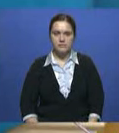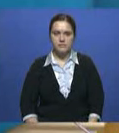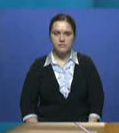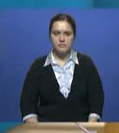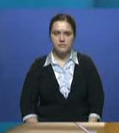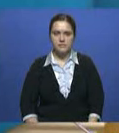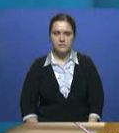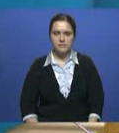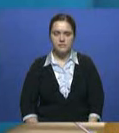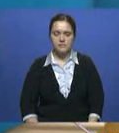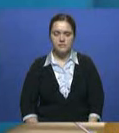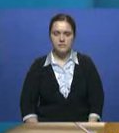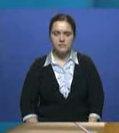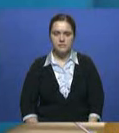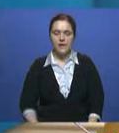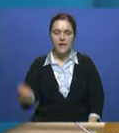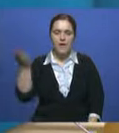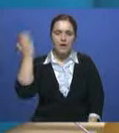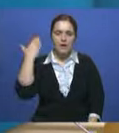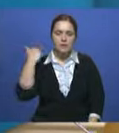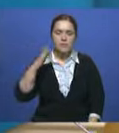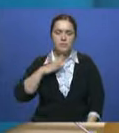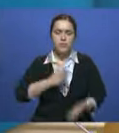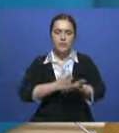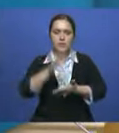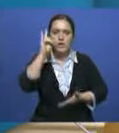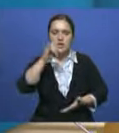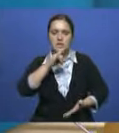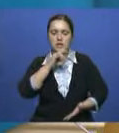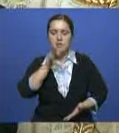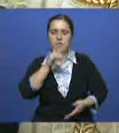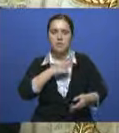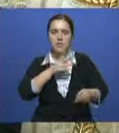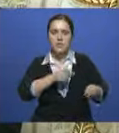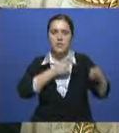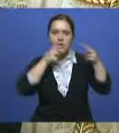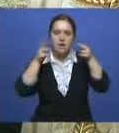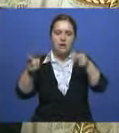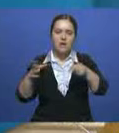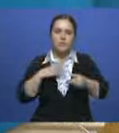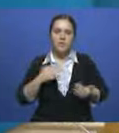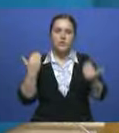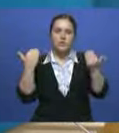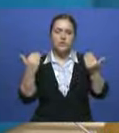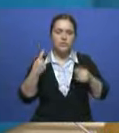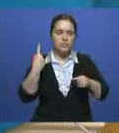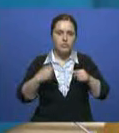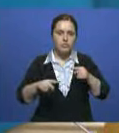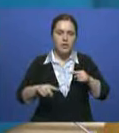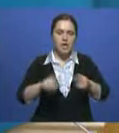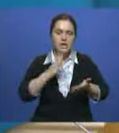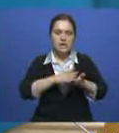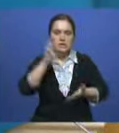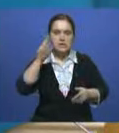«Если оглянуться назад и проследить путь, который прошёл Казахстан с момента визита Митерана, то сегодня это совсем другая страна,